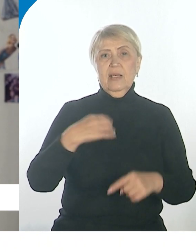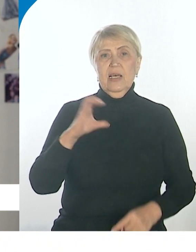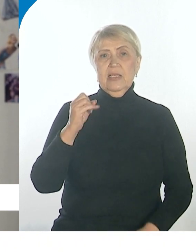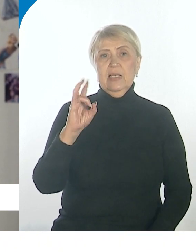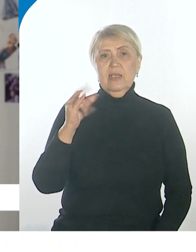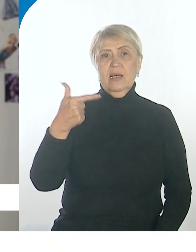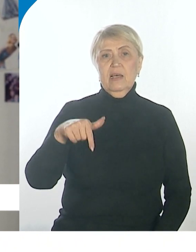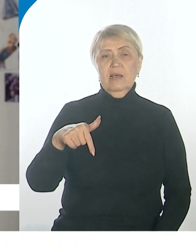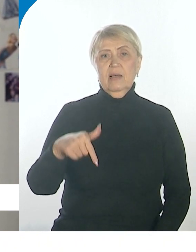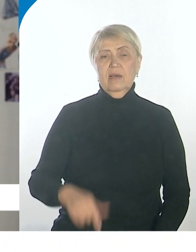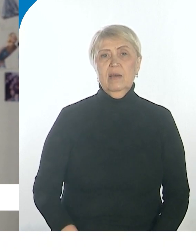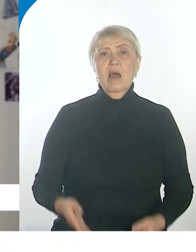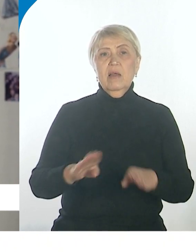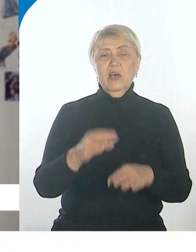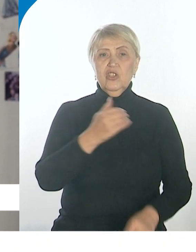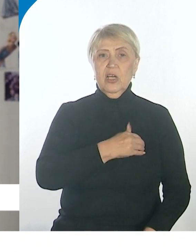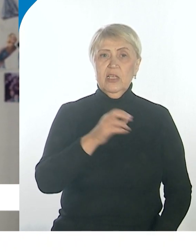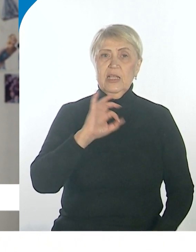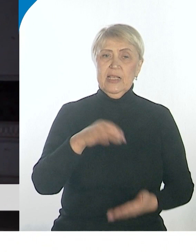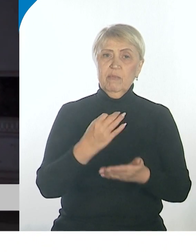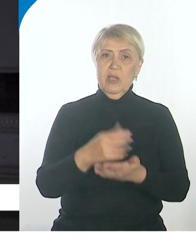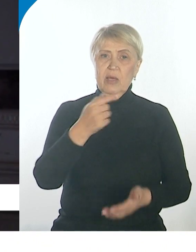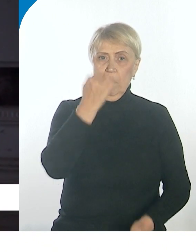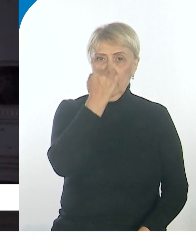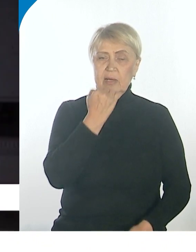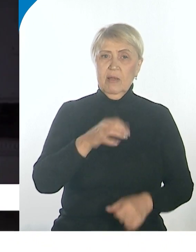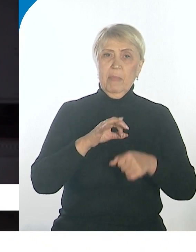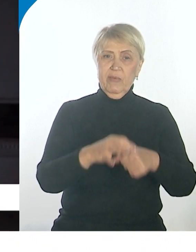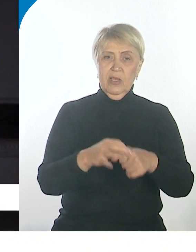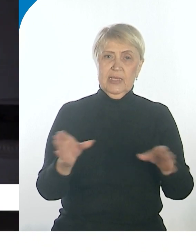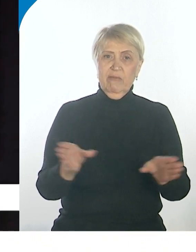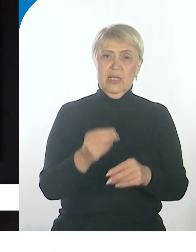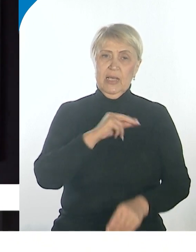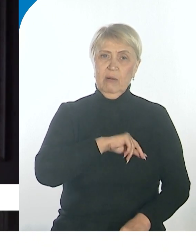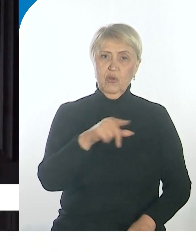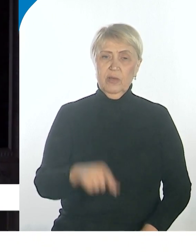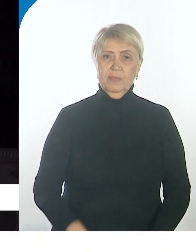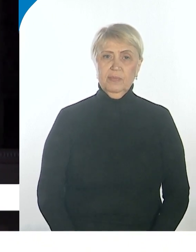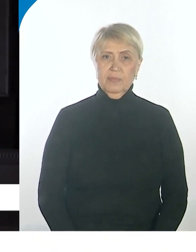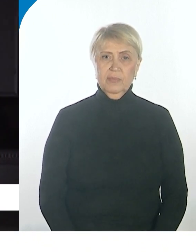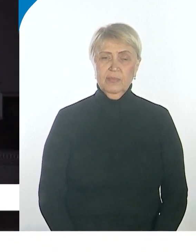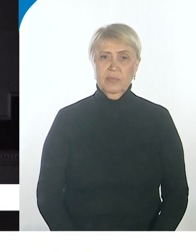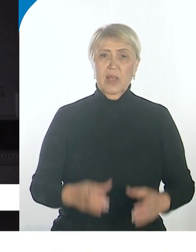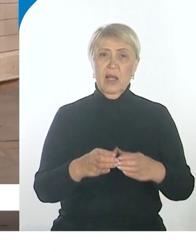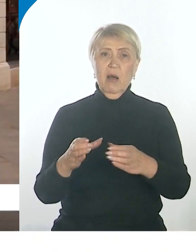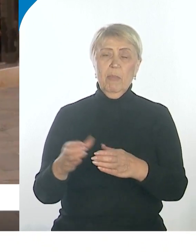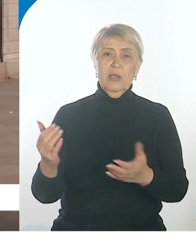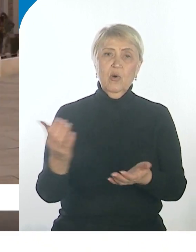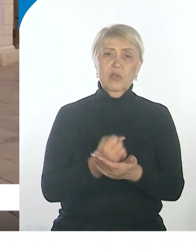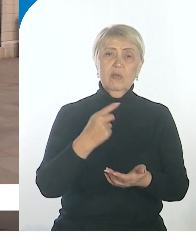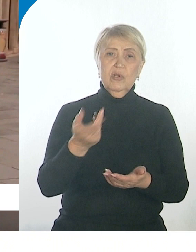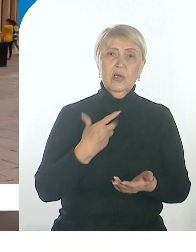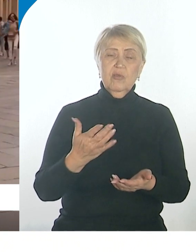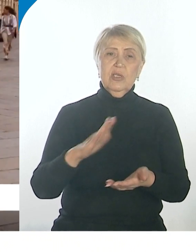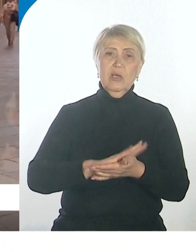Также хотелось отметить, что благодаря проведенной совместной работе компании удалось заключить